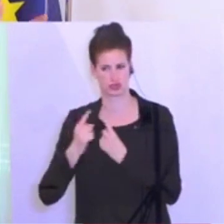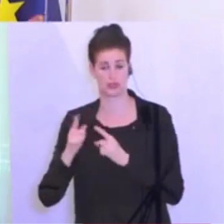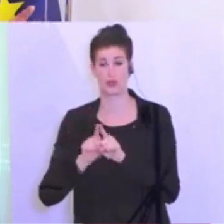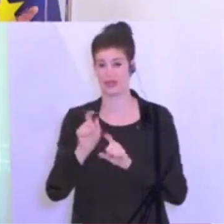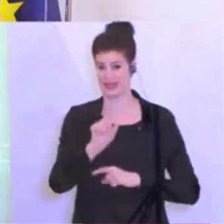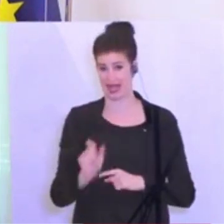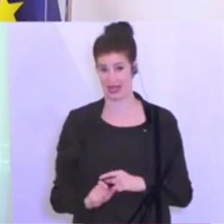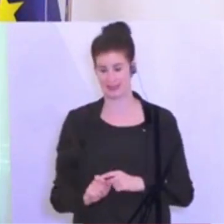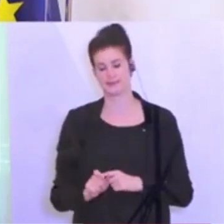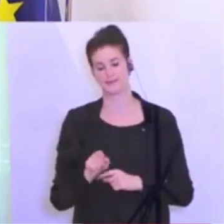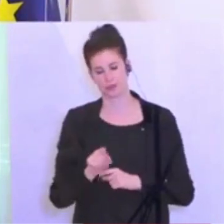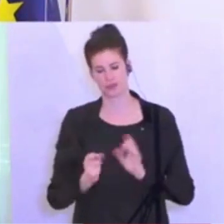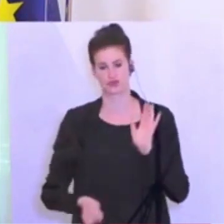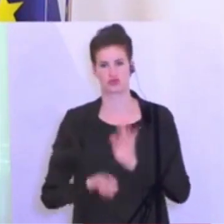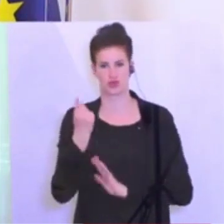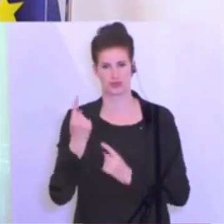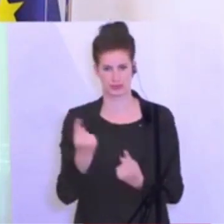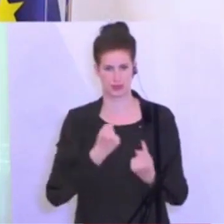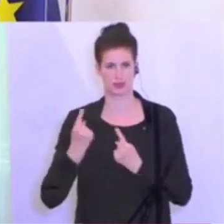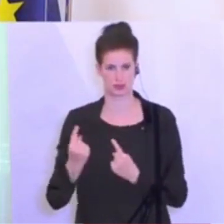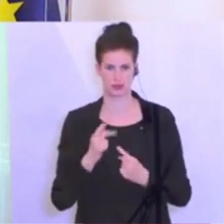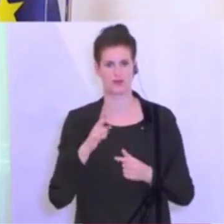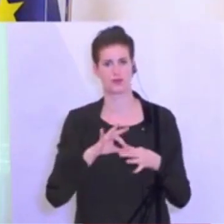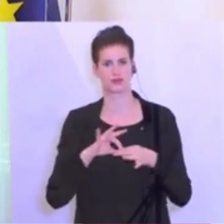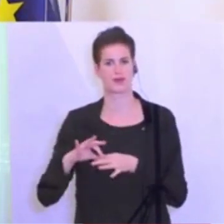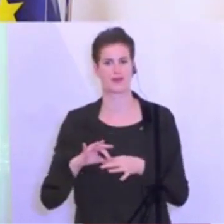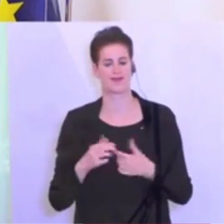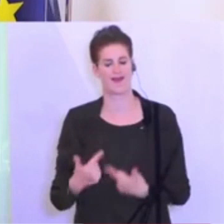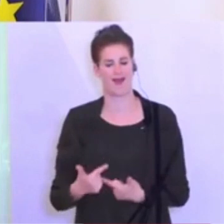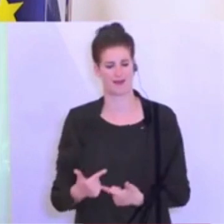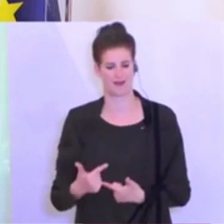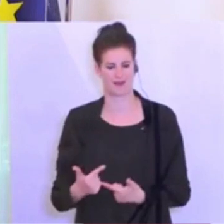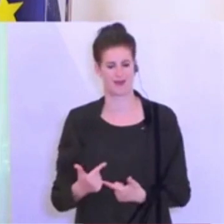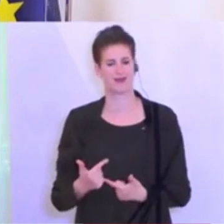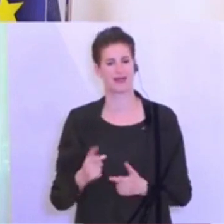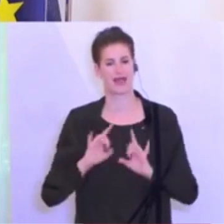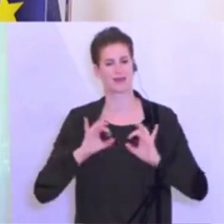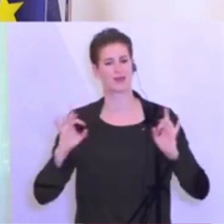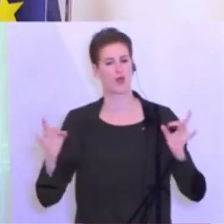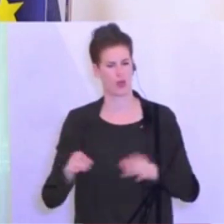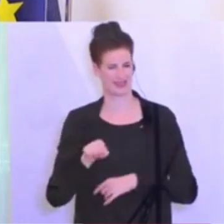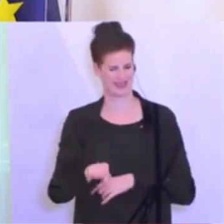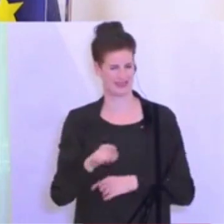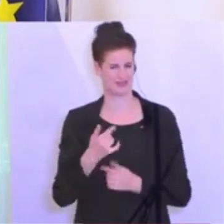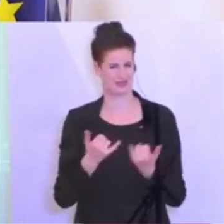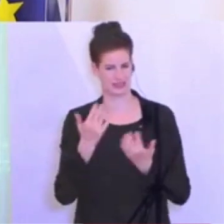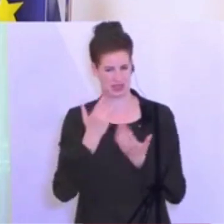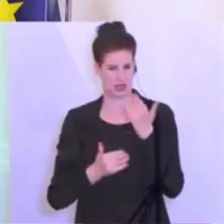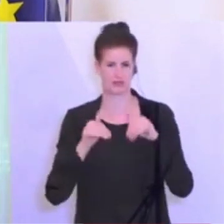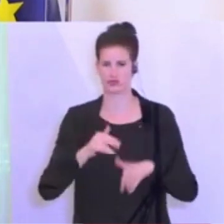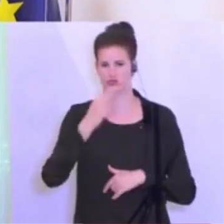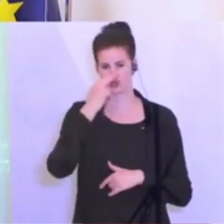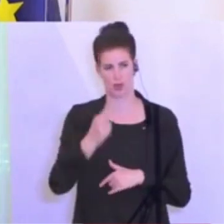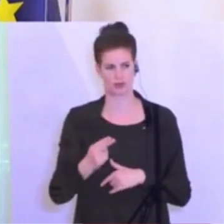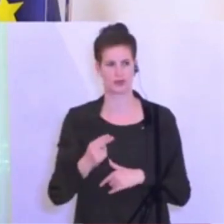die Sondersituation aufgrund der Lage, was die epidemiologischen Zahlen betrifft. Das kann man